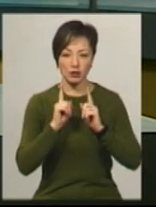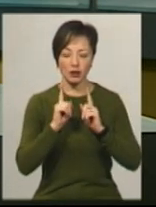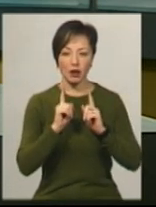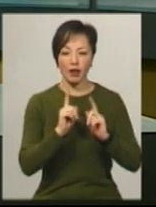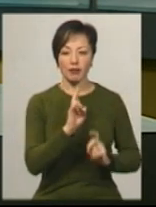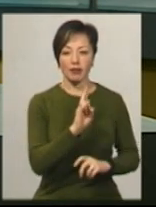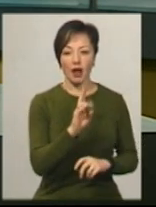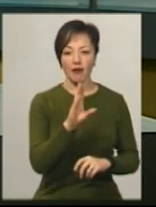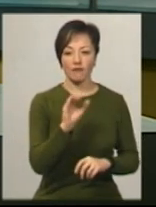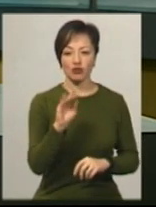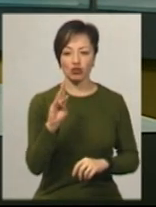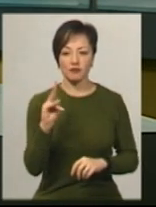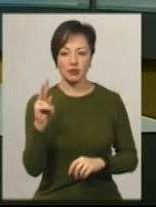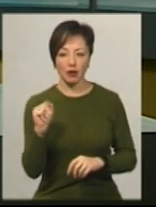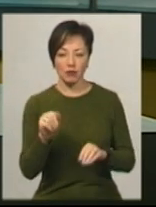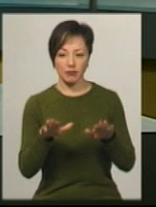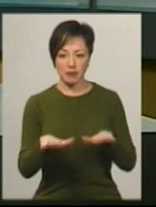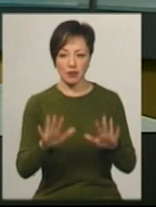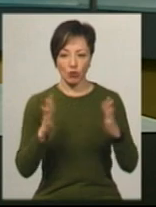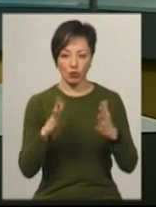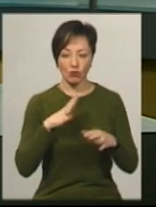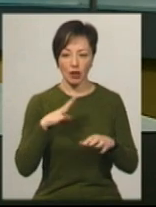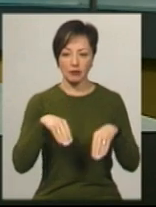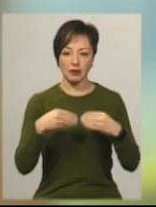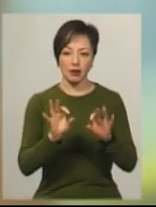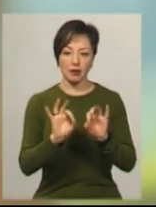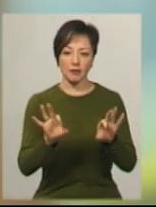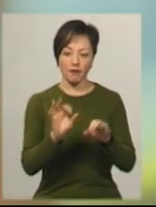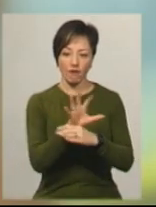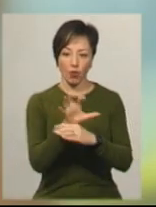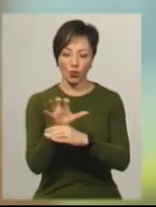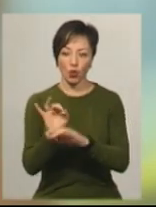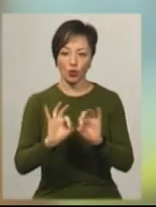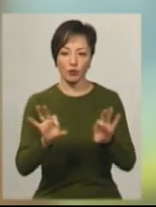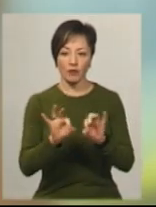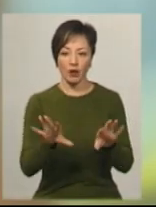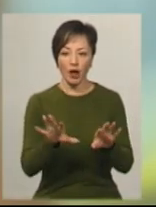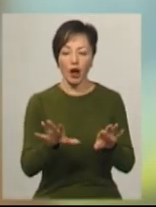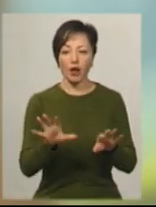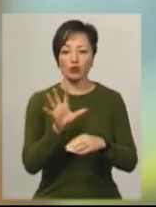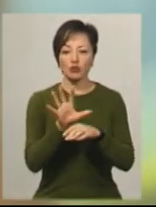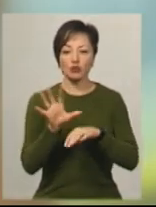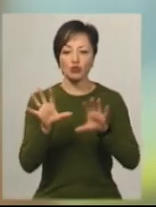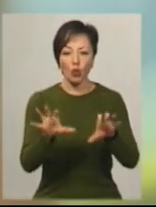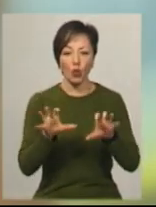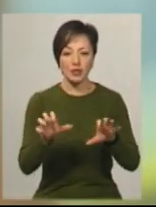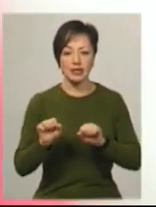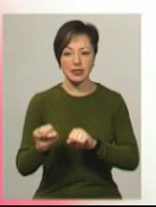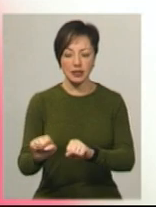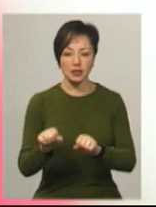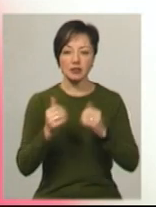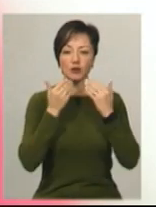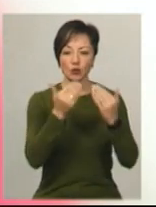Вишнівська, яка сьогодні перебувала на місці події, надала нам ці світлини та розповіла, зоозахисниця Кулинич звернулась до